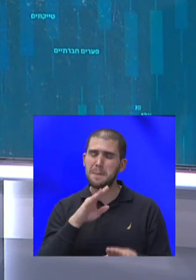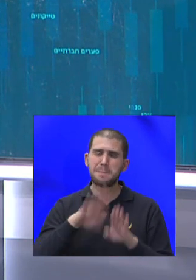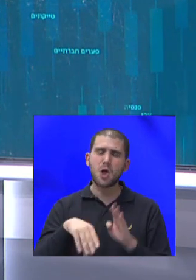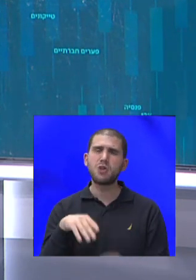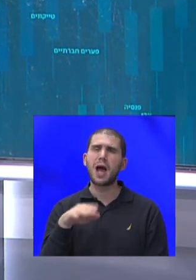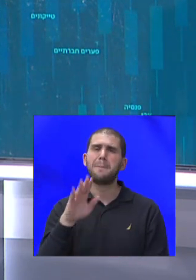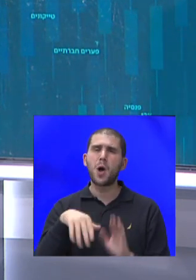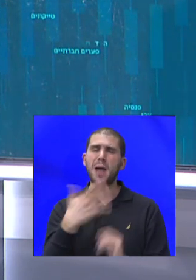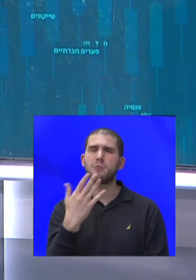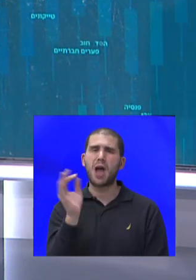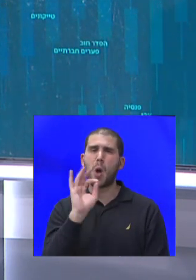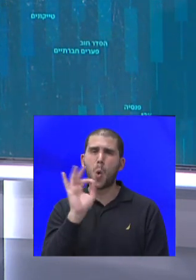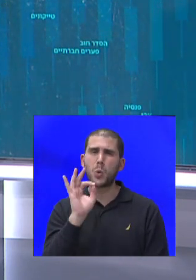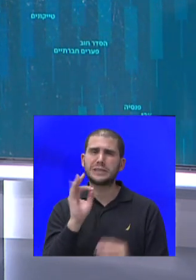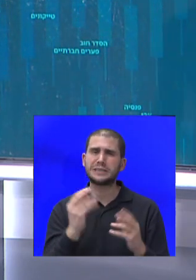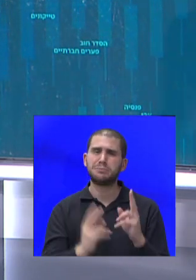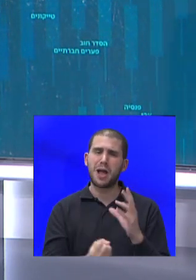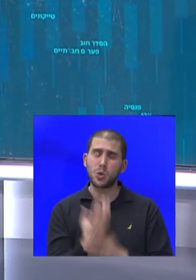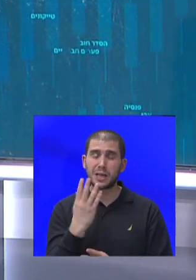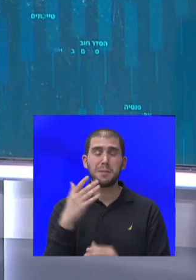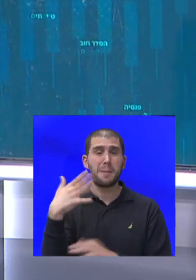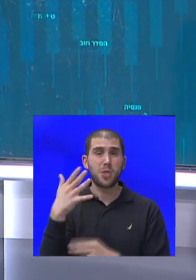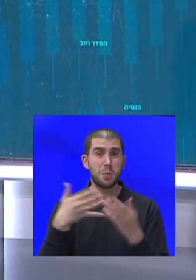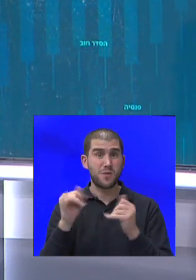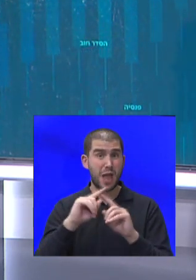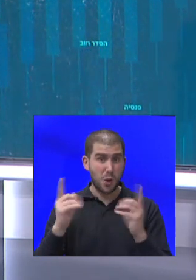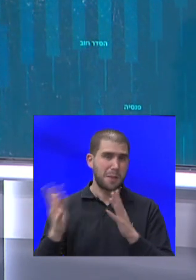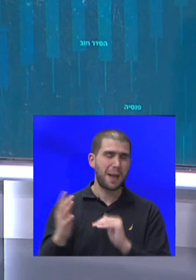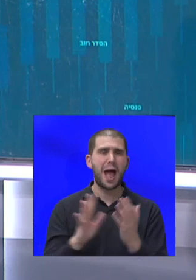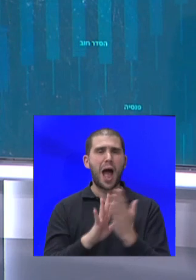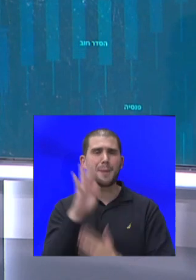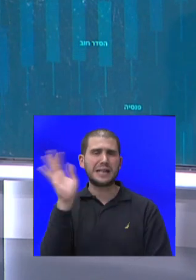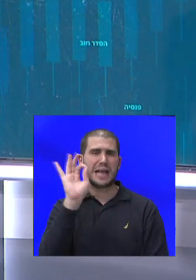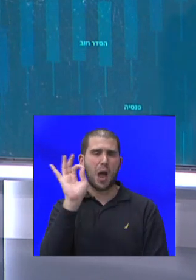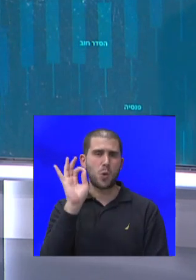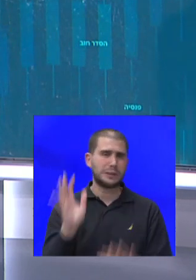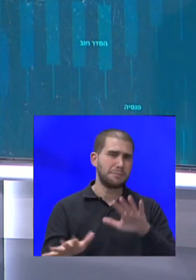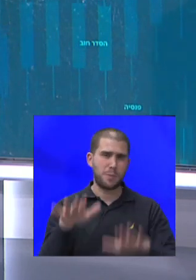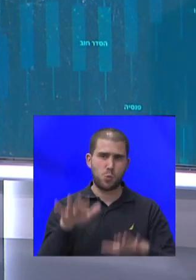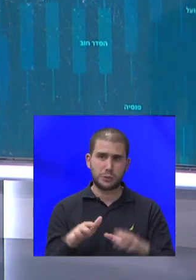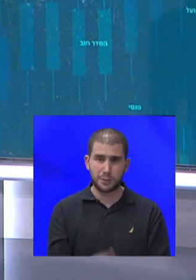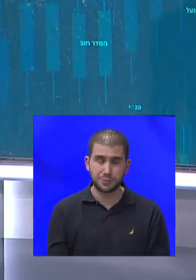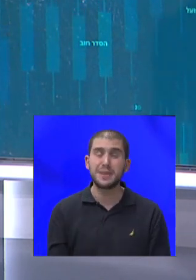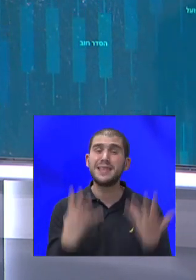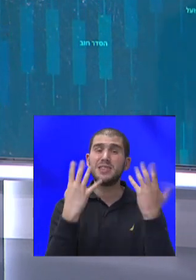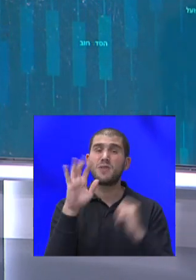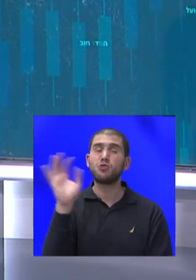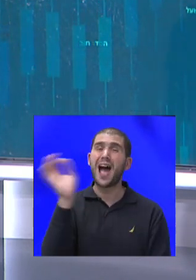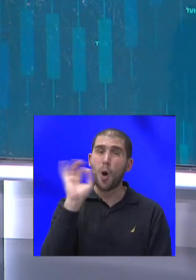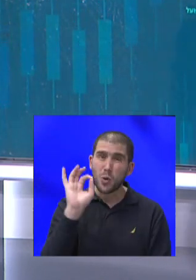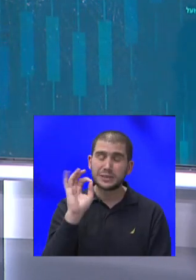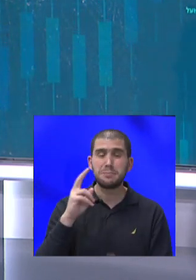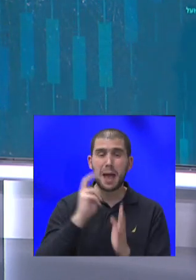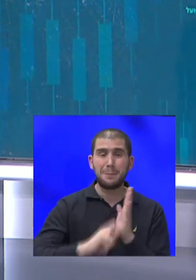המפותחות האחרות הוא מגיע בערך ל-14% בממוצע. 95% מהמיסים המקומיים, למשל,